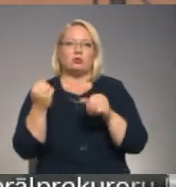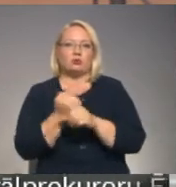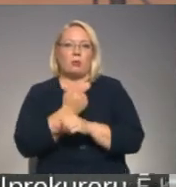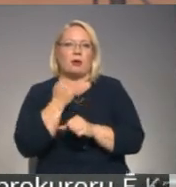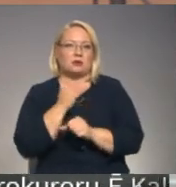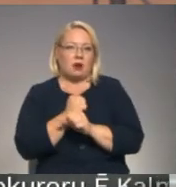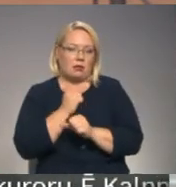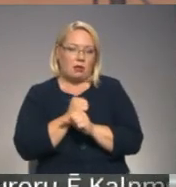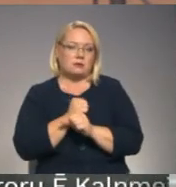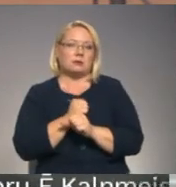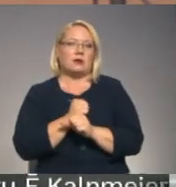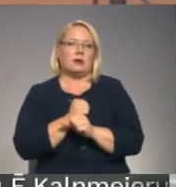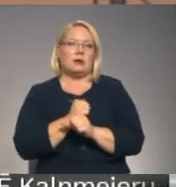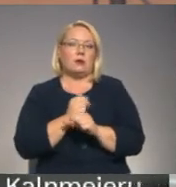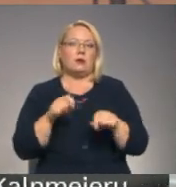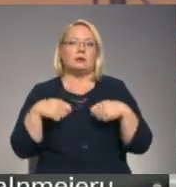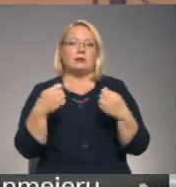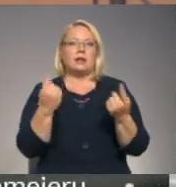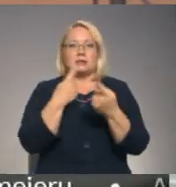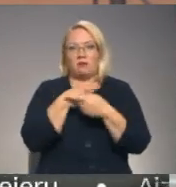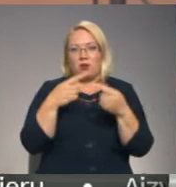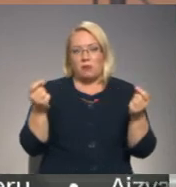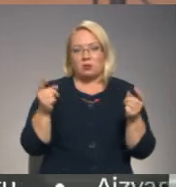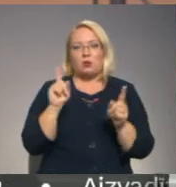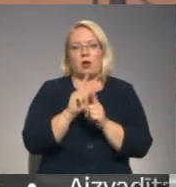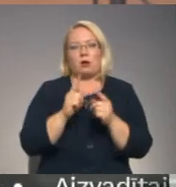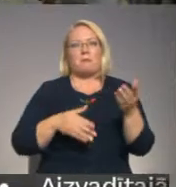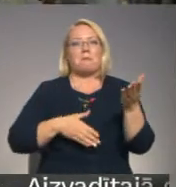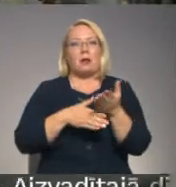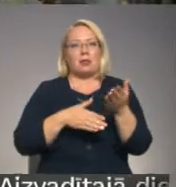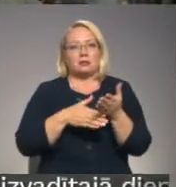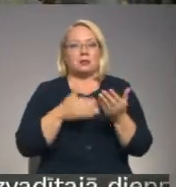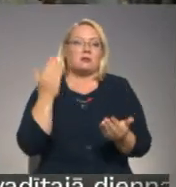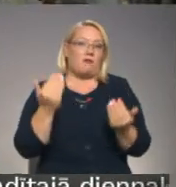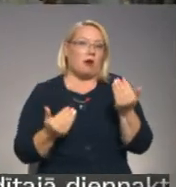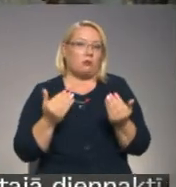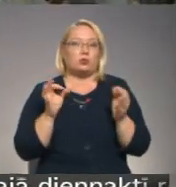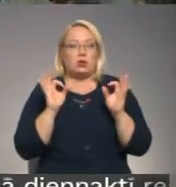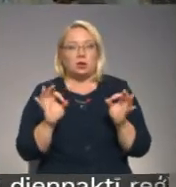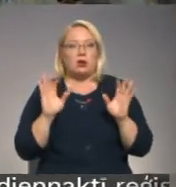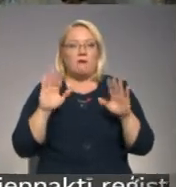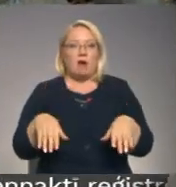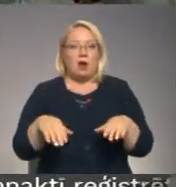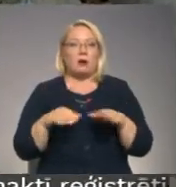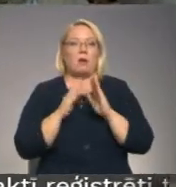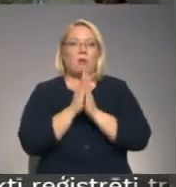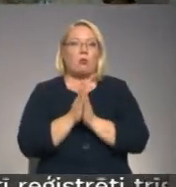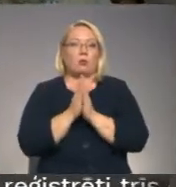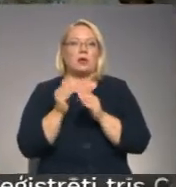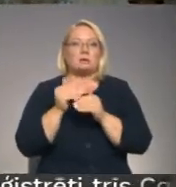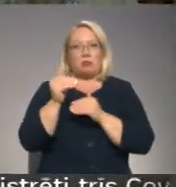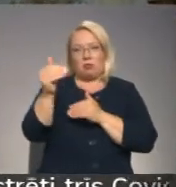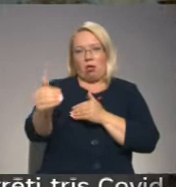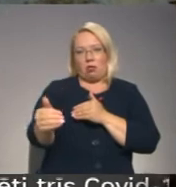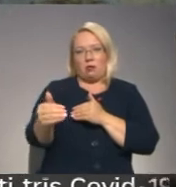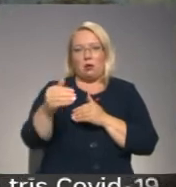darbosies. Sniegst to informāciju un arī palīdzēs. Varbūt, ka patiešām varam lūgties arī attālināt, jo